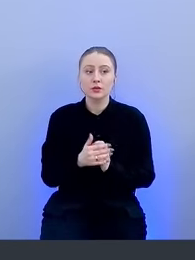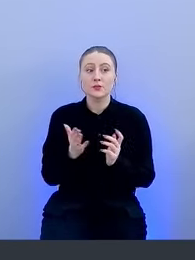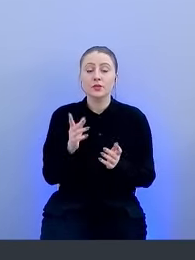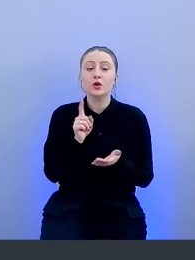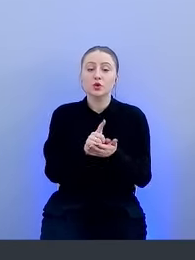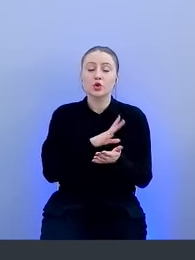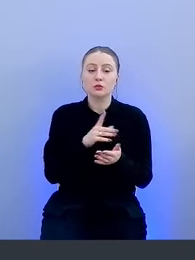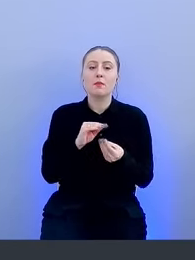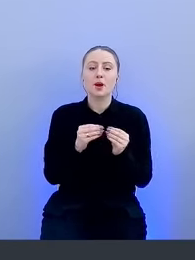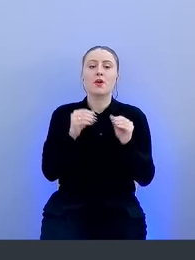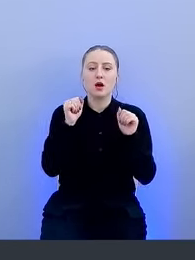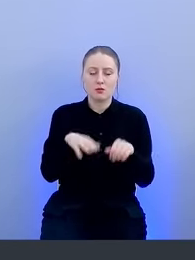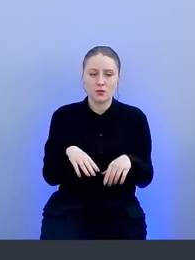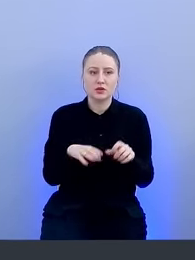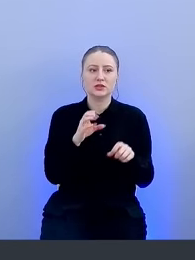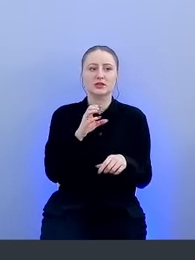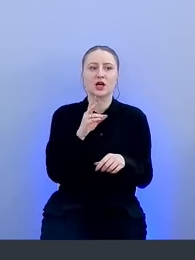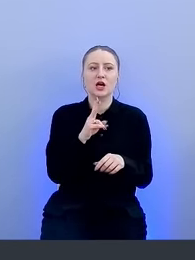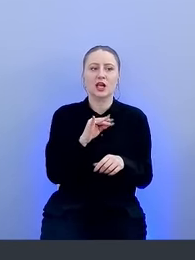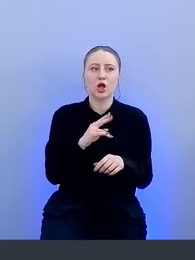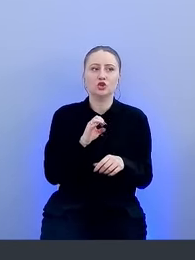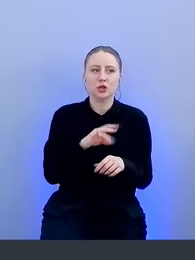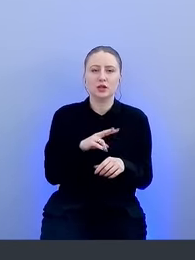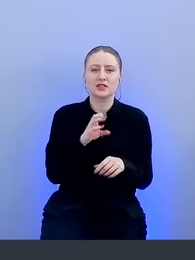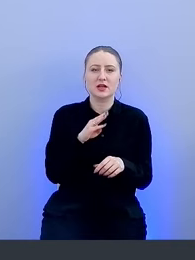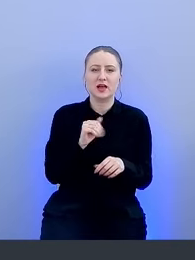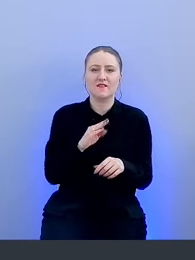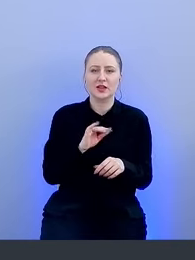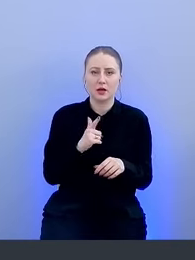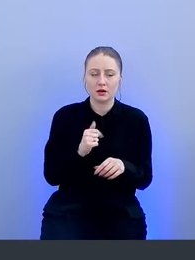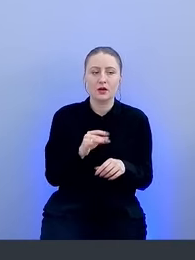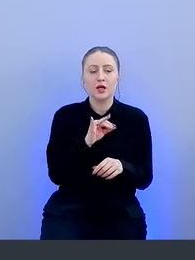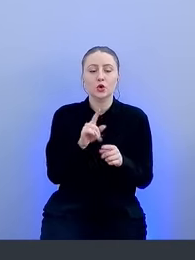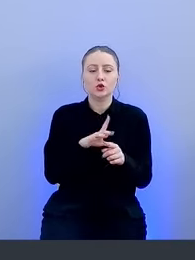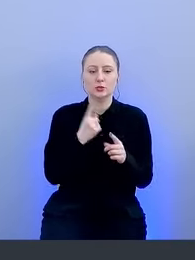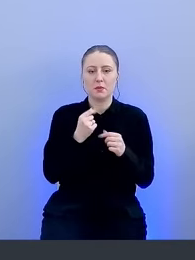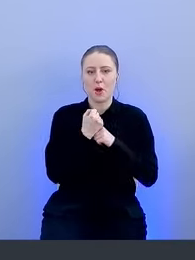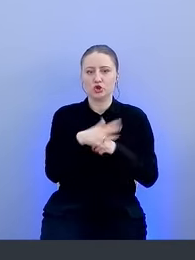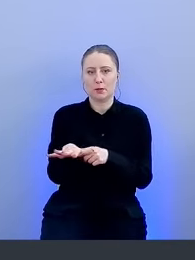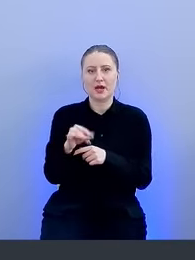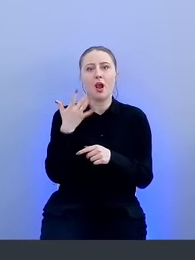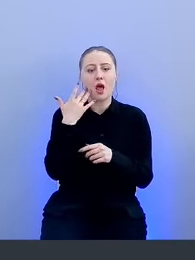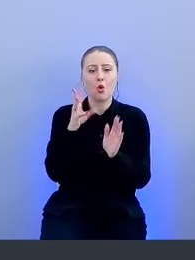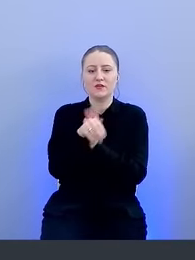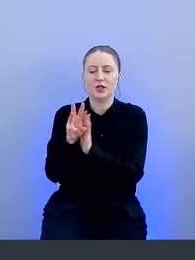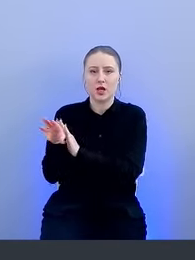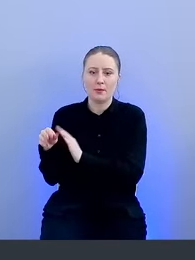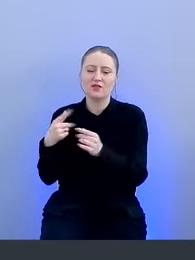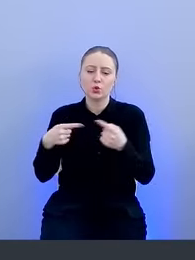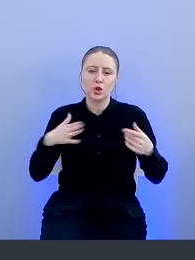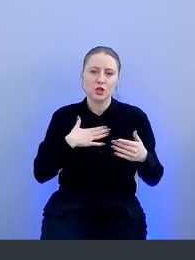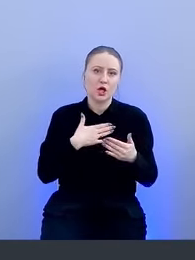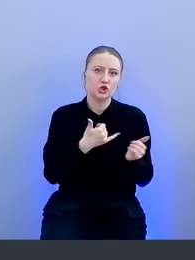Он должен решать проблему креденшал-стаффинга, а еще он должен быть масштабируемым и легко внедряемым в другие наши